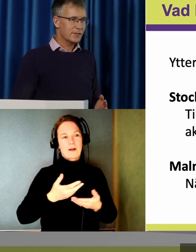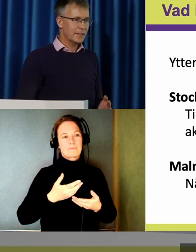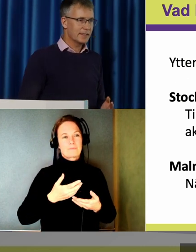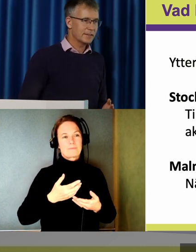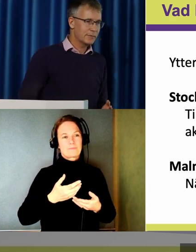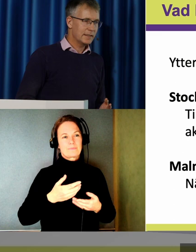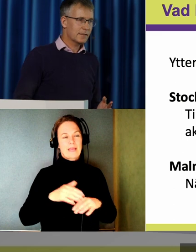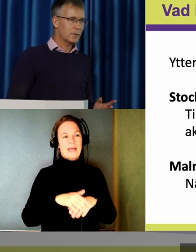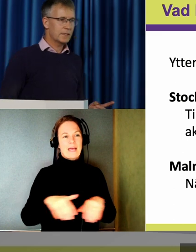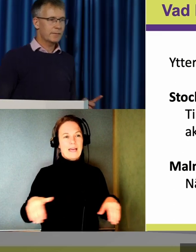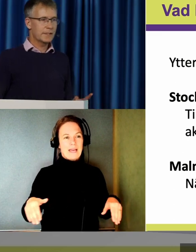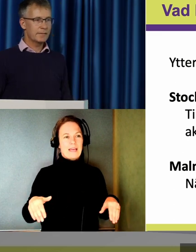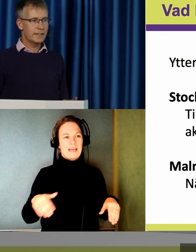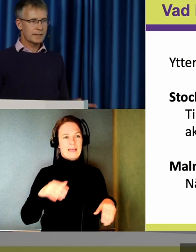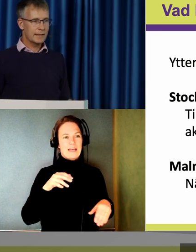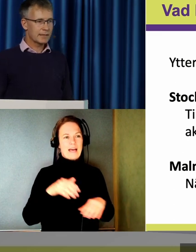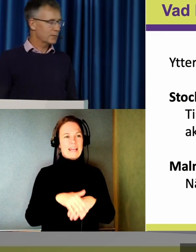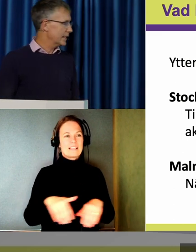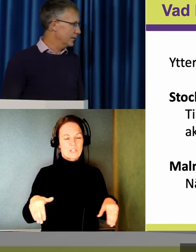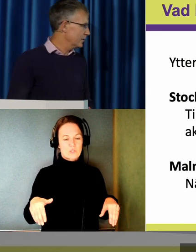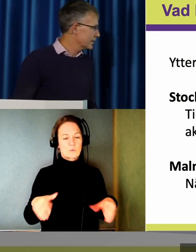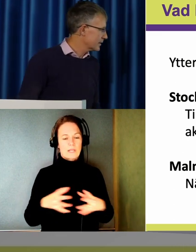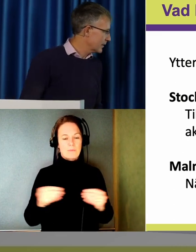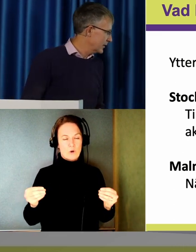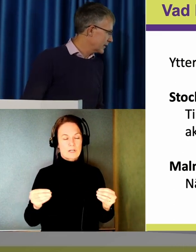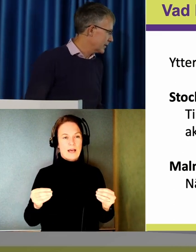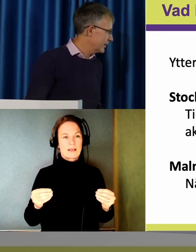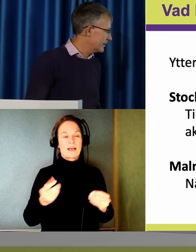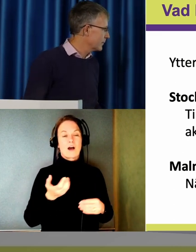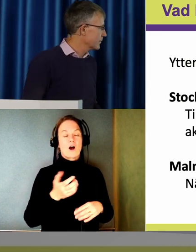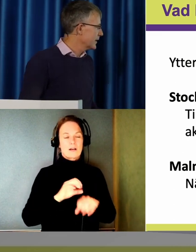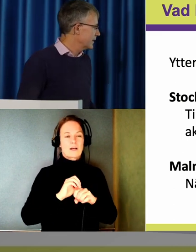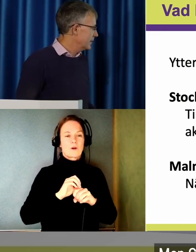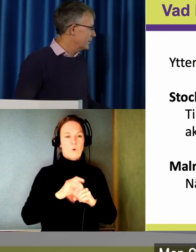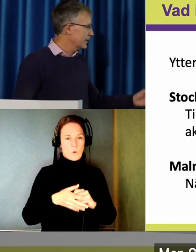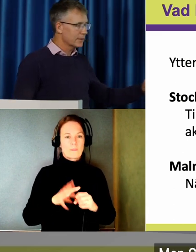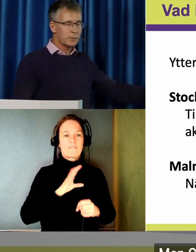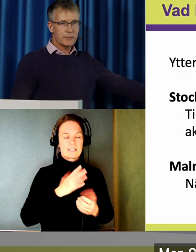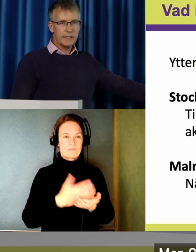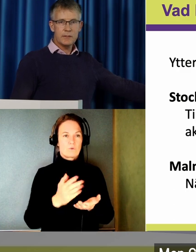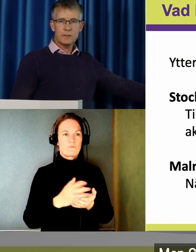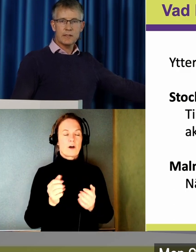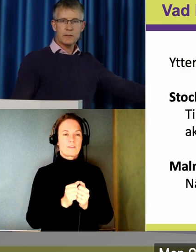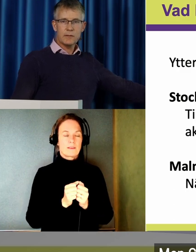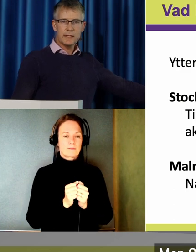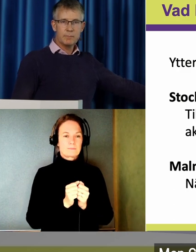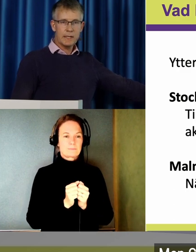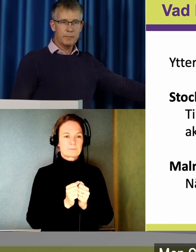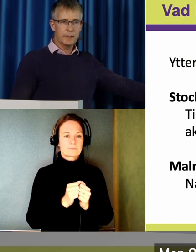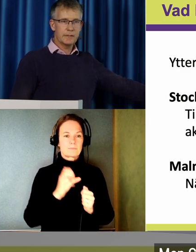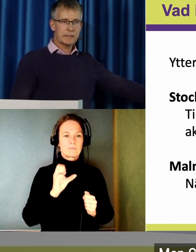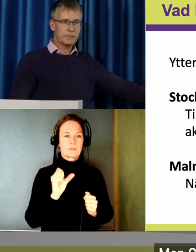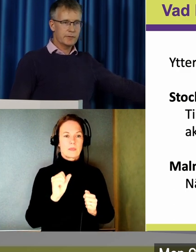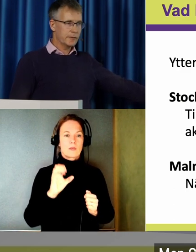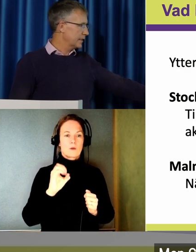Ja just det. Det finns corona men det är inte en lika stor grej nu. Lyckligtvis. Men GoTo10 har också en lokal i